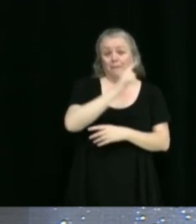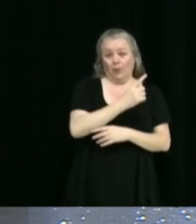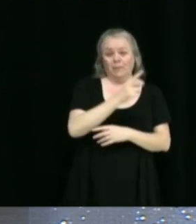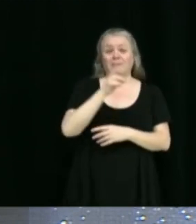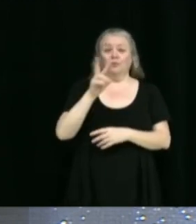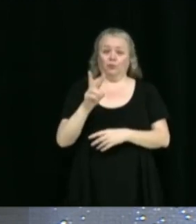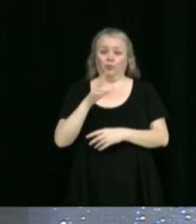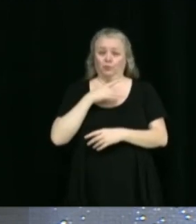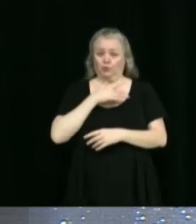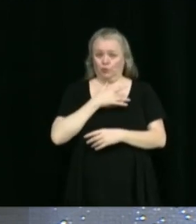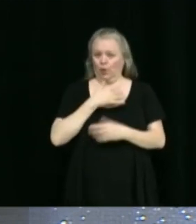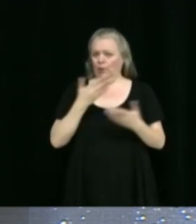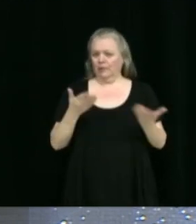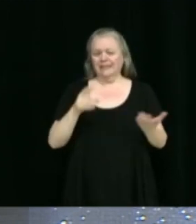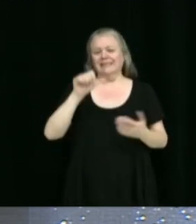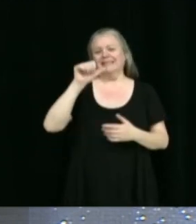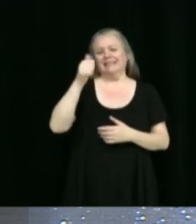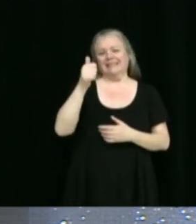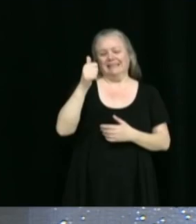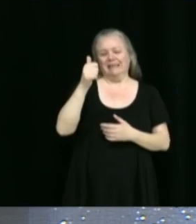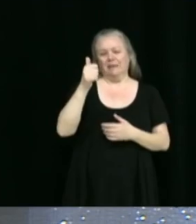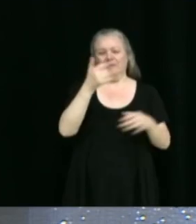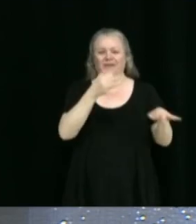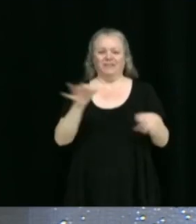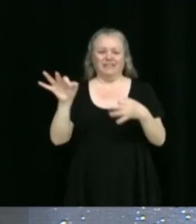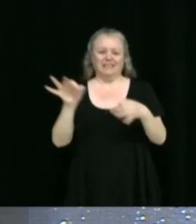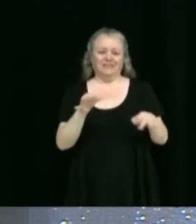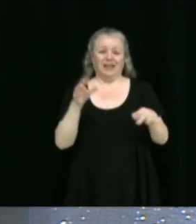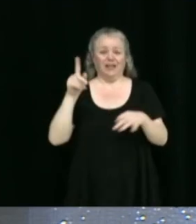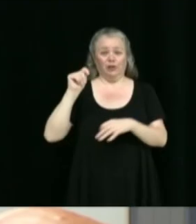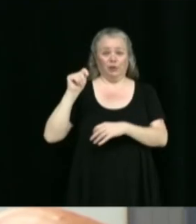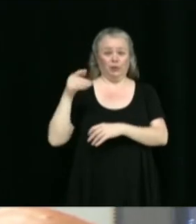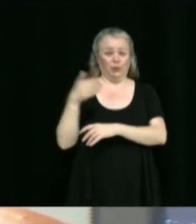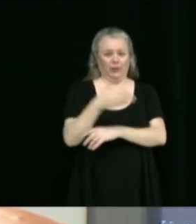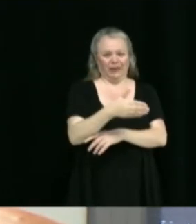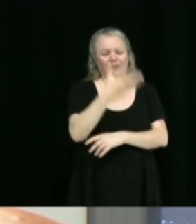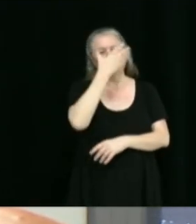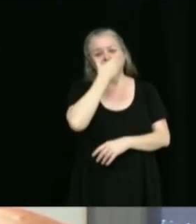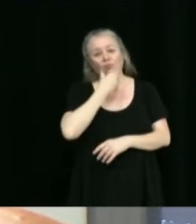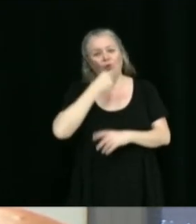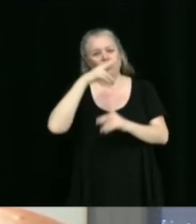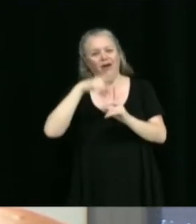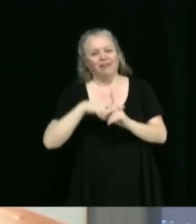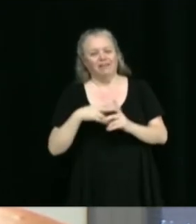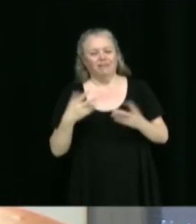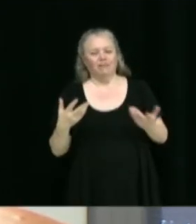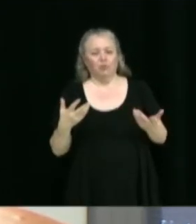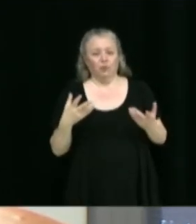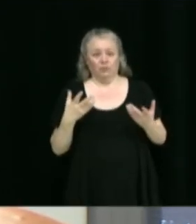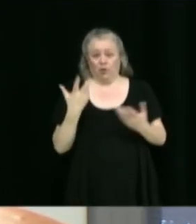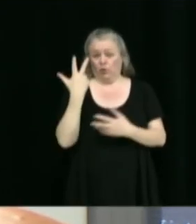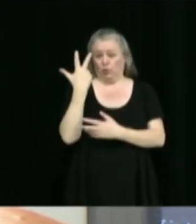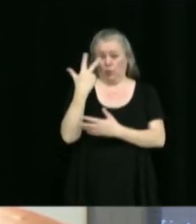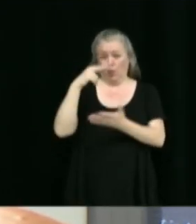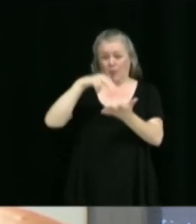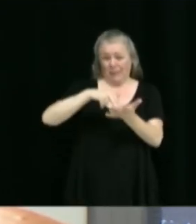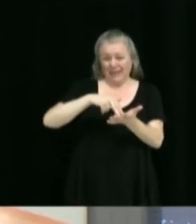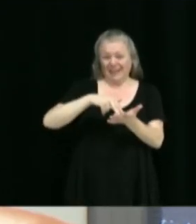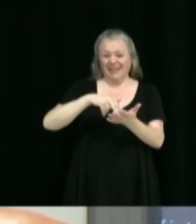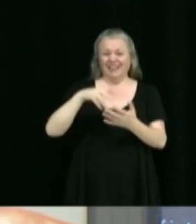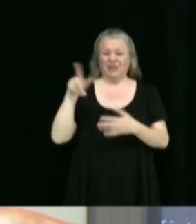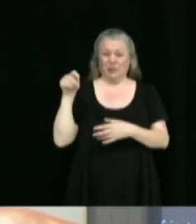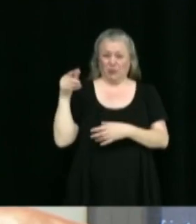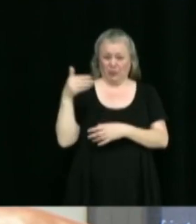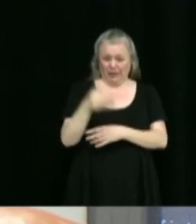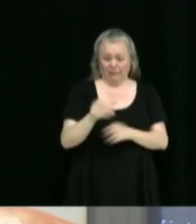juin alors qu'aura lieu le 10e festival de la tourite. Donc, c un beau rendez-vous. Au total, va y 3000 tourites qui vont être ensemencées au cours